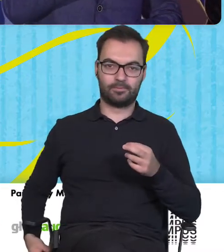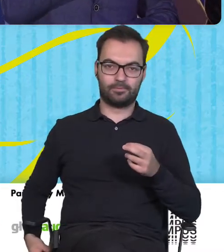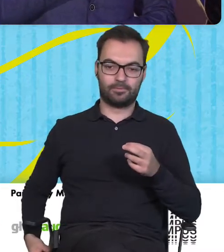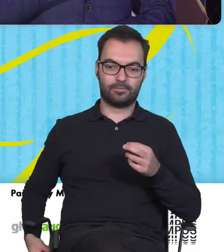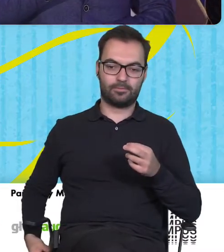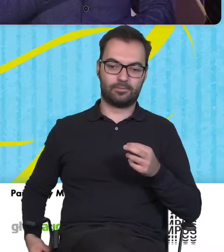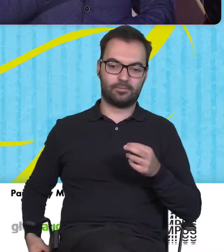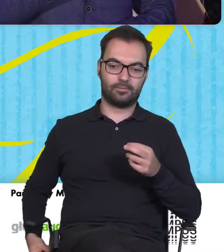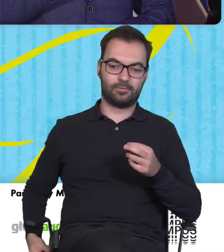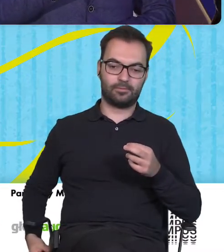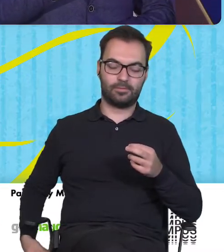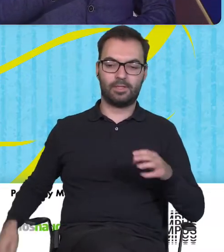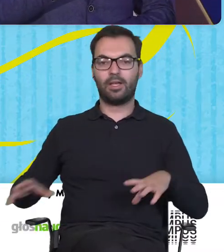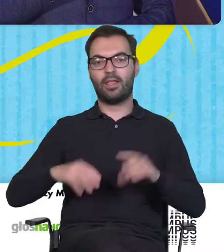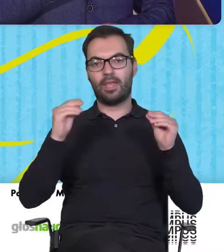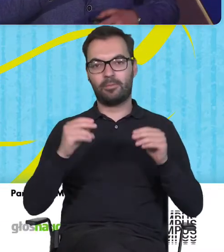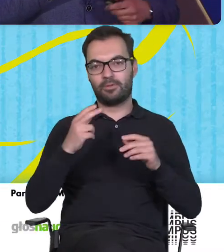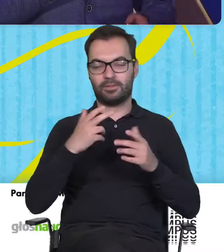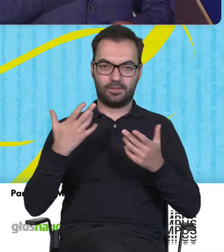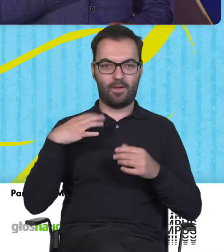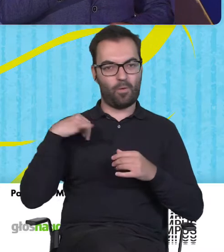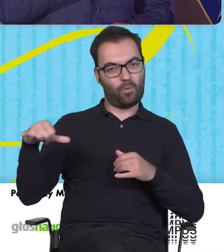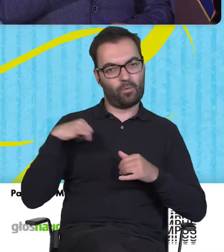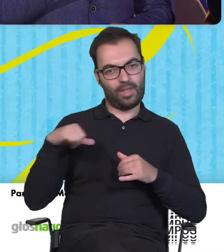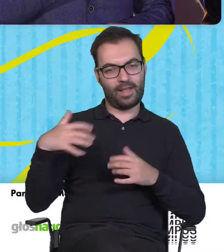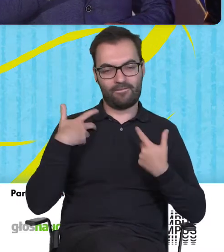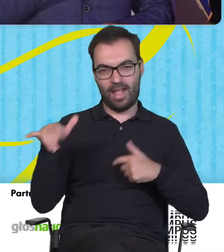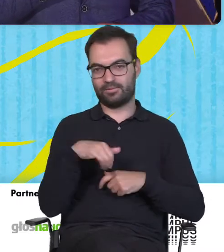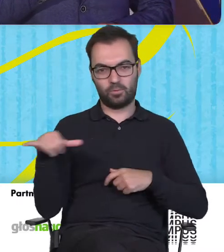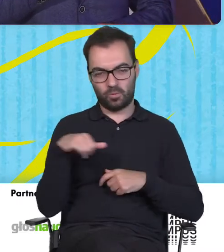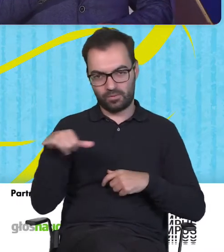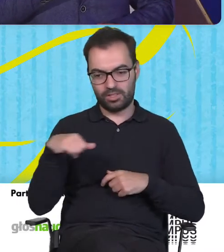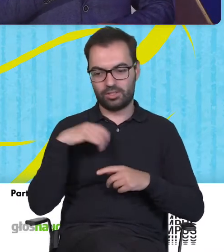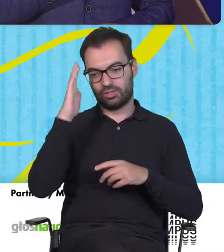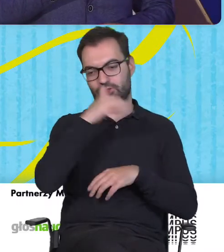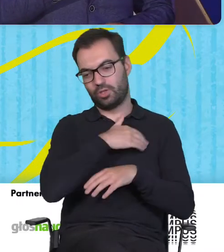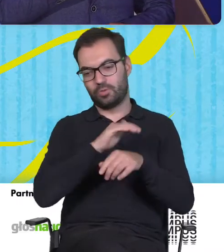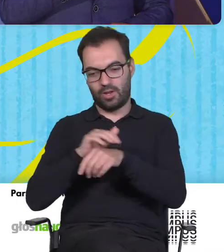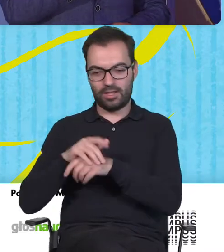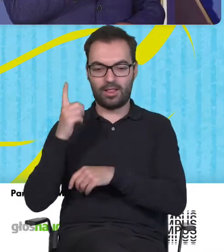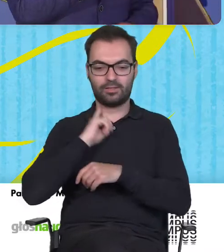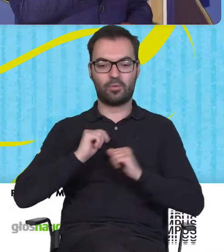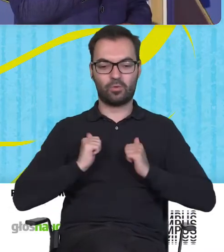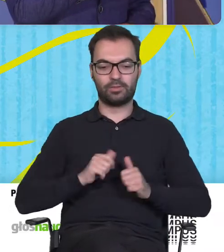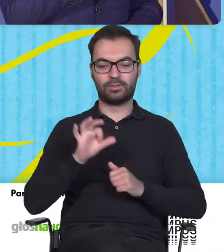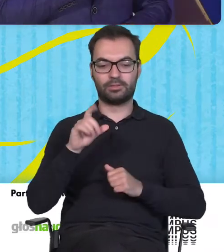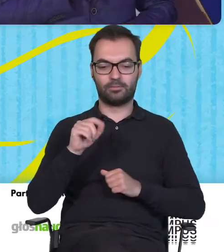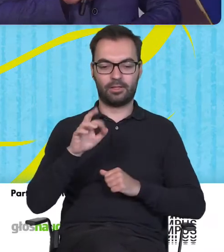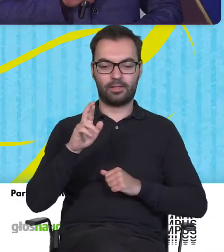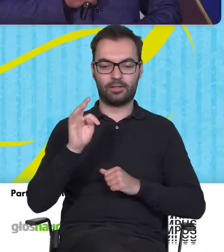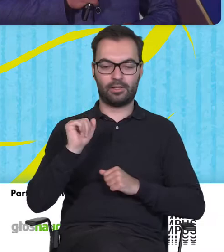mają to być nasi rówieżnicy, koledzy z naszej szkoły, z Liceum Mundurowego Spartakus.